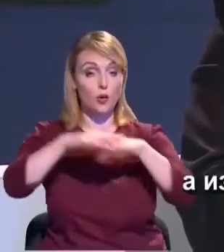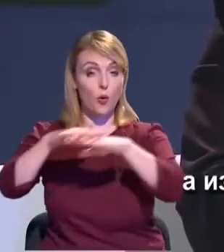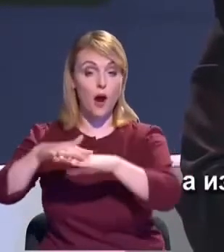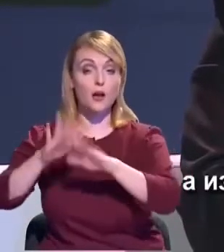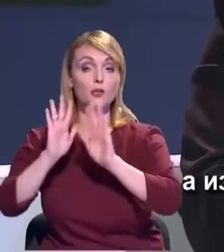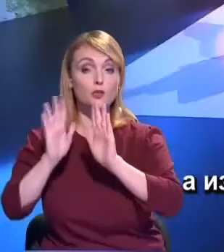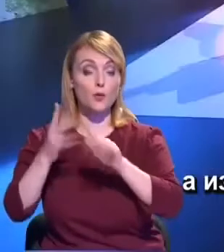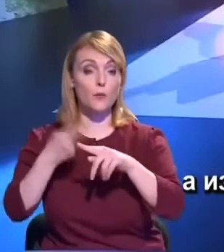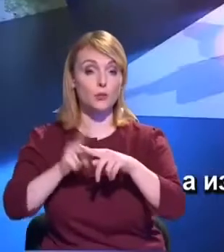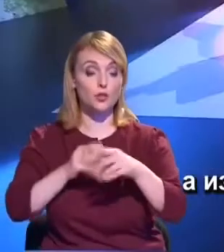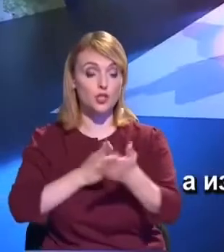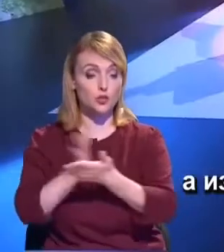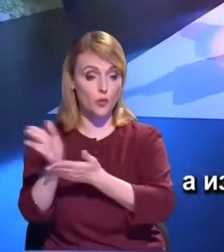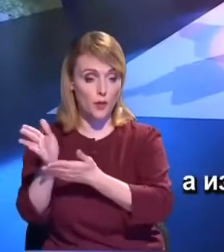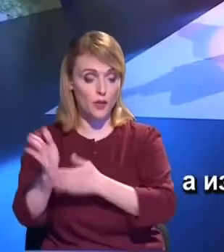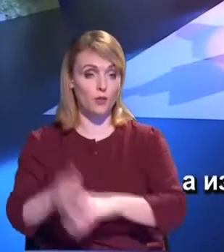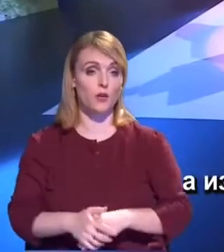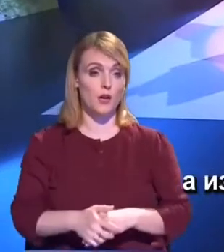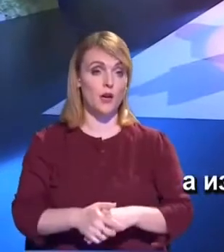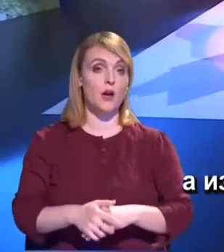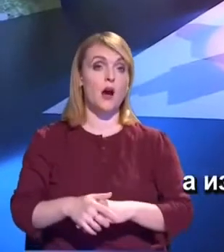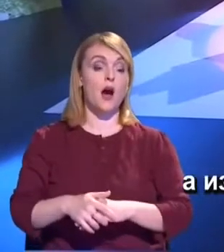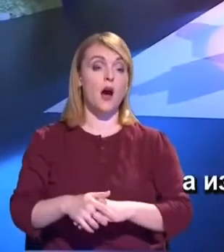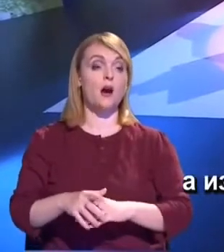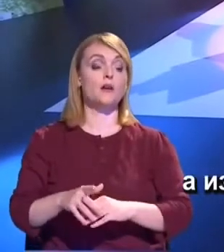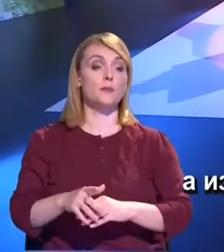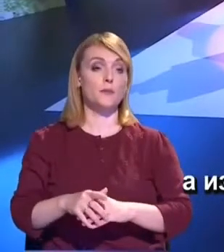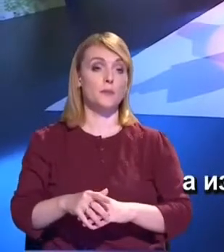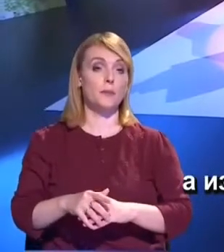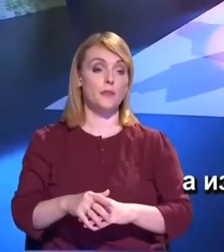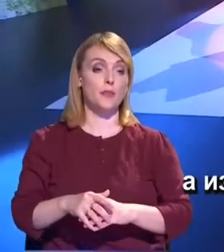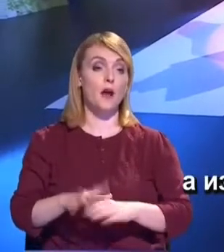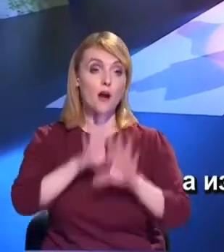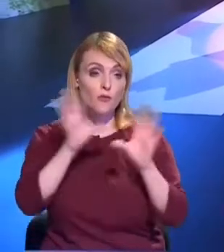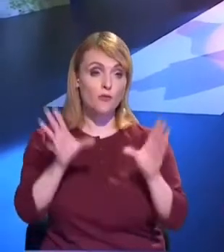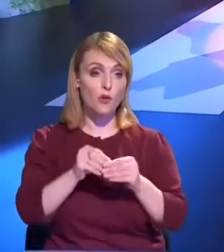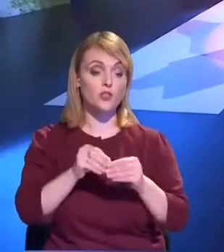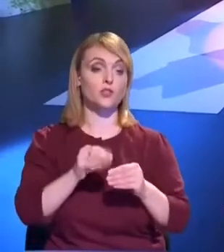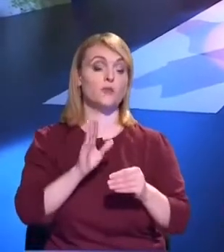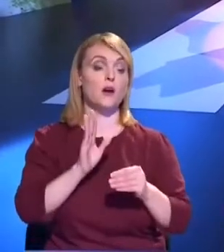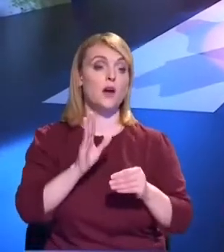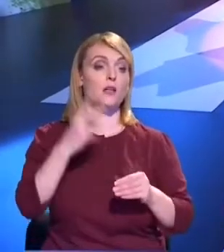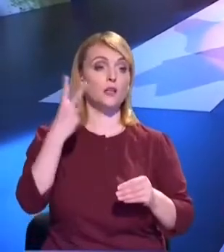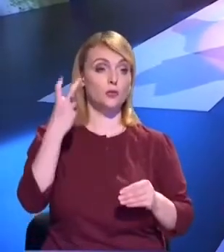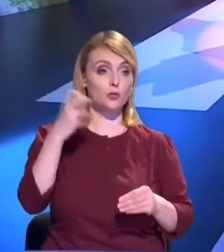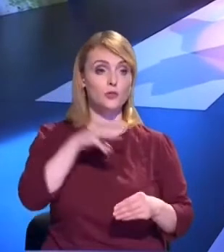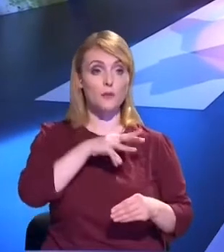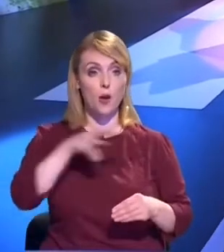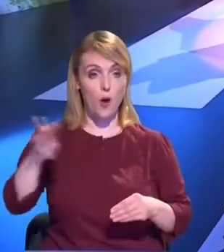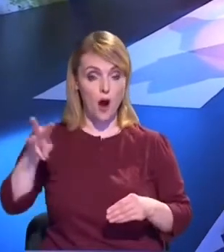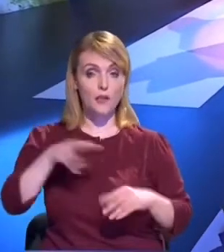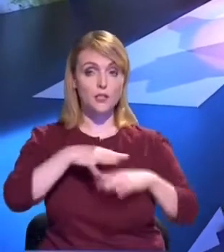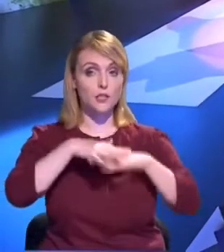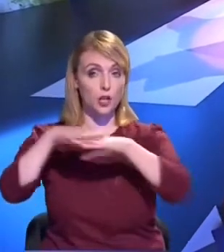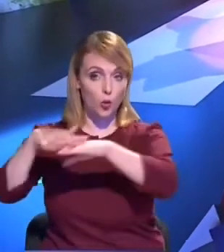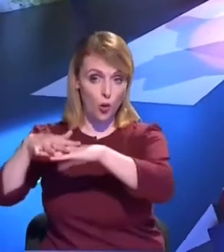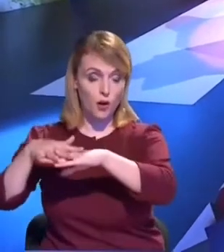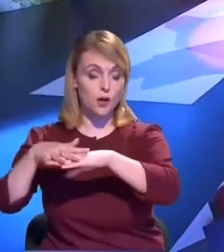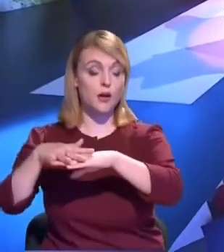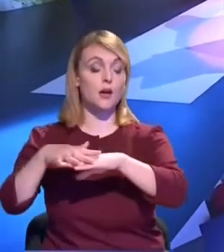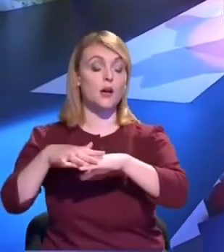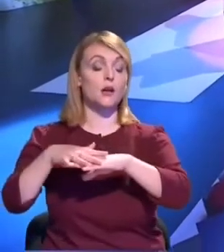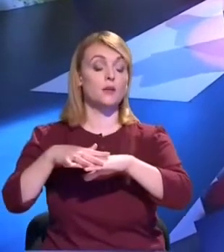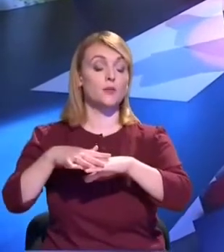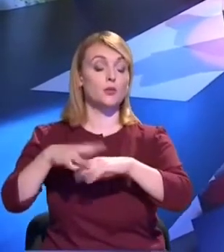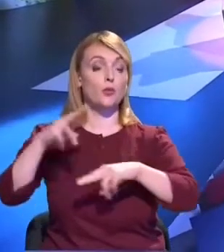colegul meu din Fondul Ecologic Național, anual se aloc în jur de 200 milioane doar pentru alimentare cu apă și sanitație. Perfect ar fi ca noi să